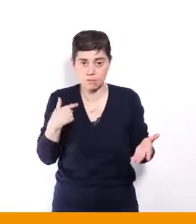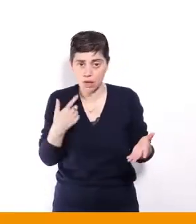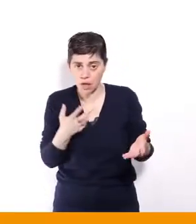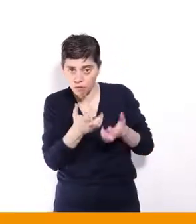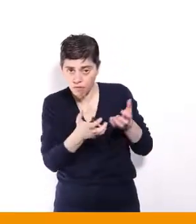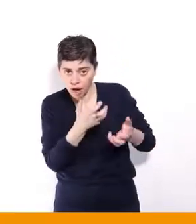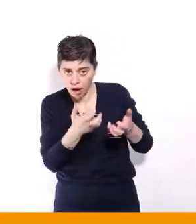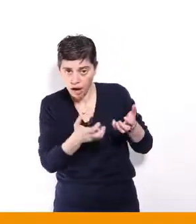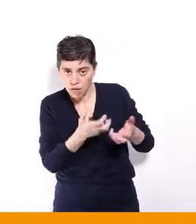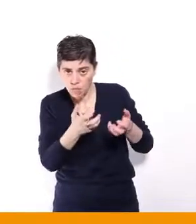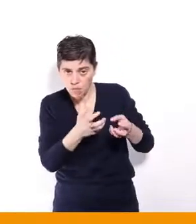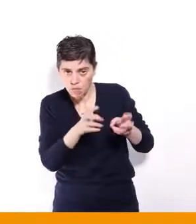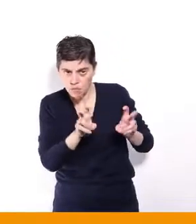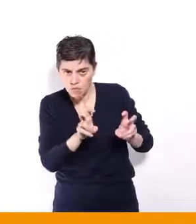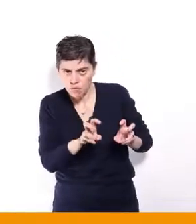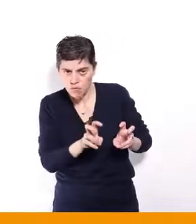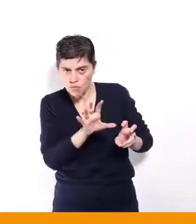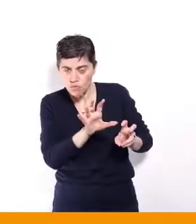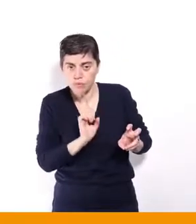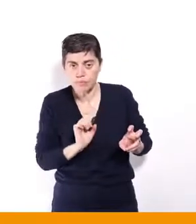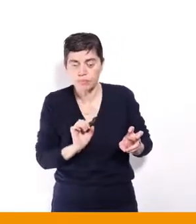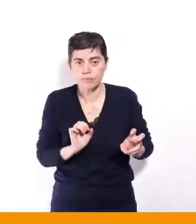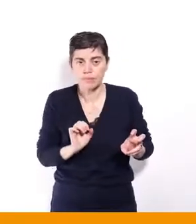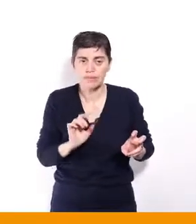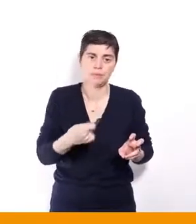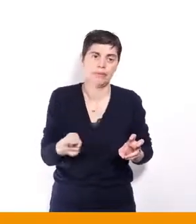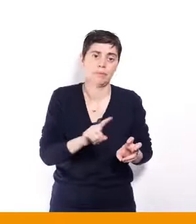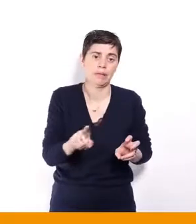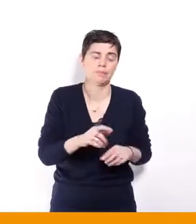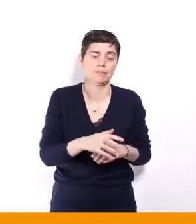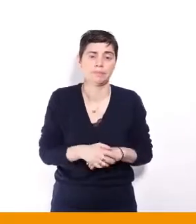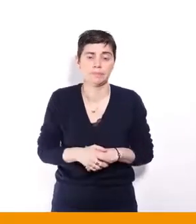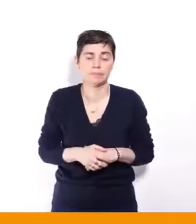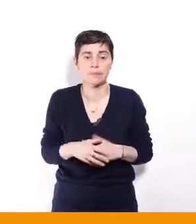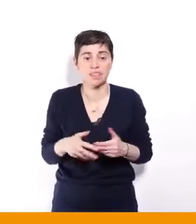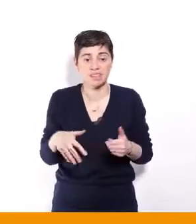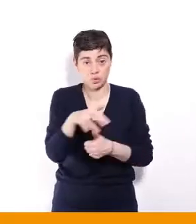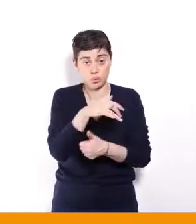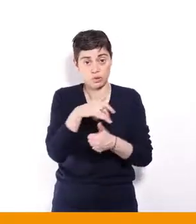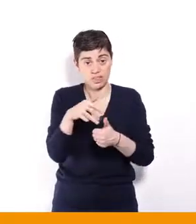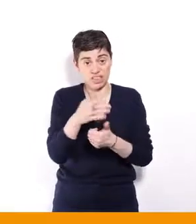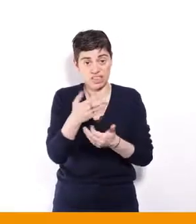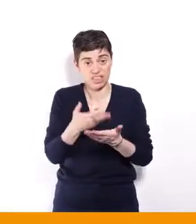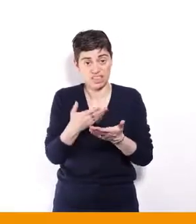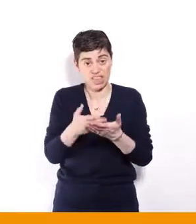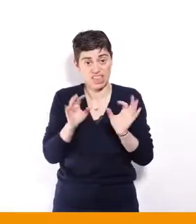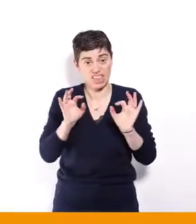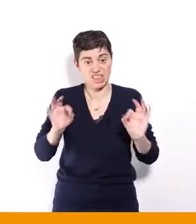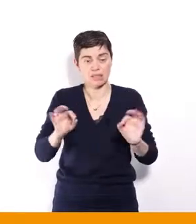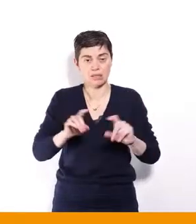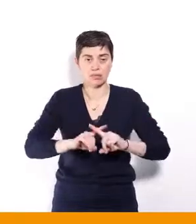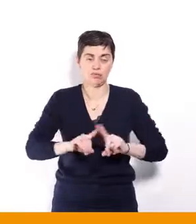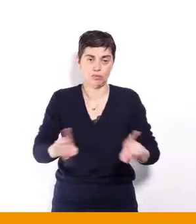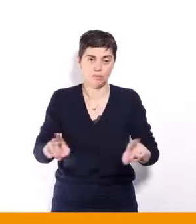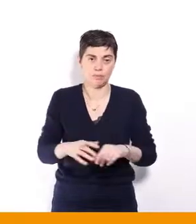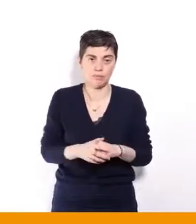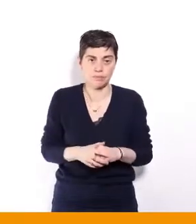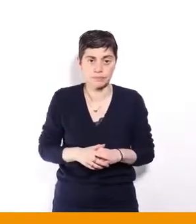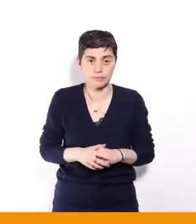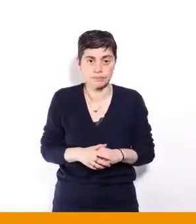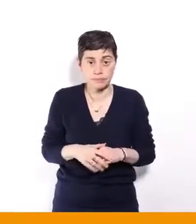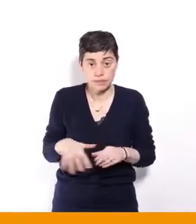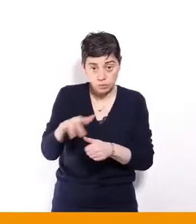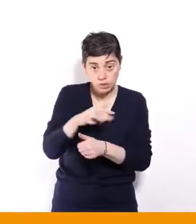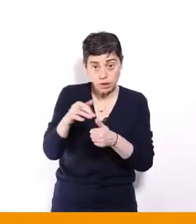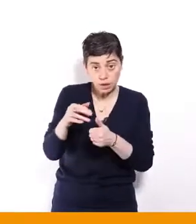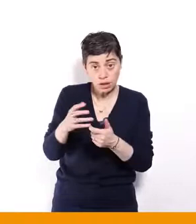plus ou est-ce que je… Bon, et ça, ce n pas normal, ce n pas normal, ce n pas une société digne, ça ne correspond pas aux richesses qu'il y dans la société.